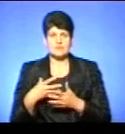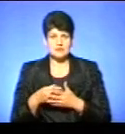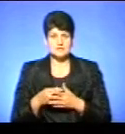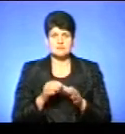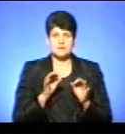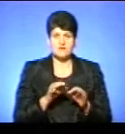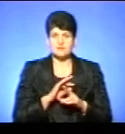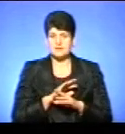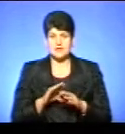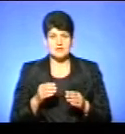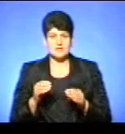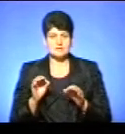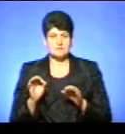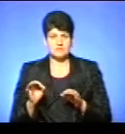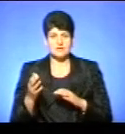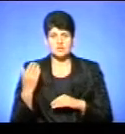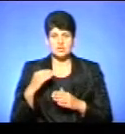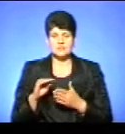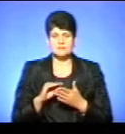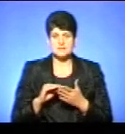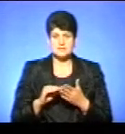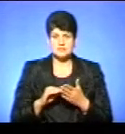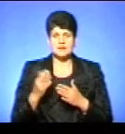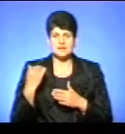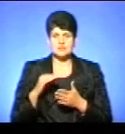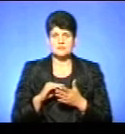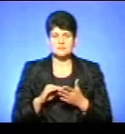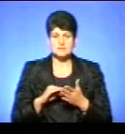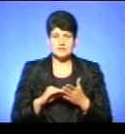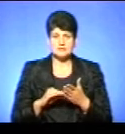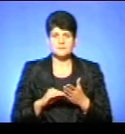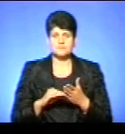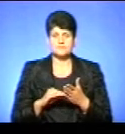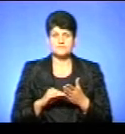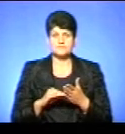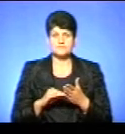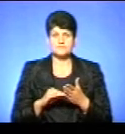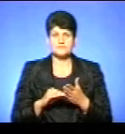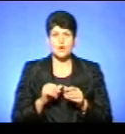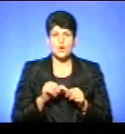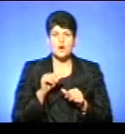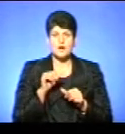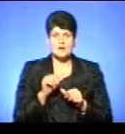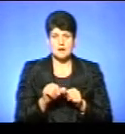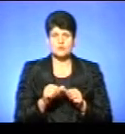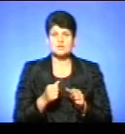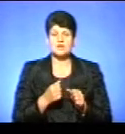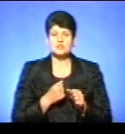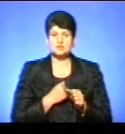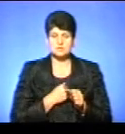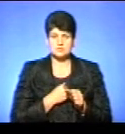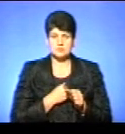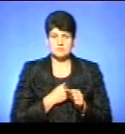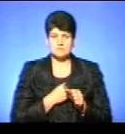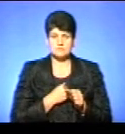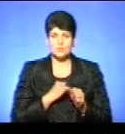несправжній, до цього писалася в чинному правописі, пропонувалася писати її окремо. На жаль, у